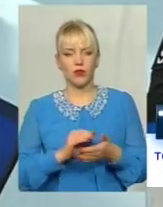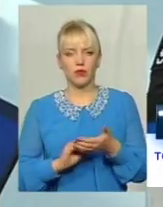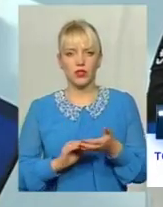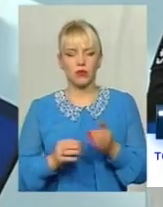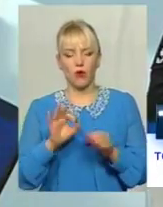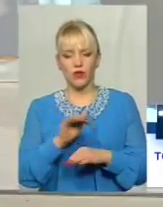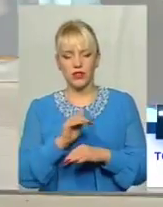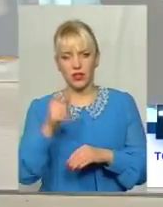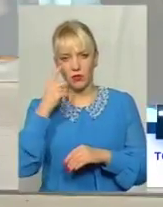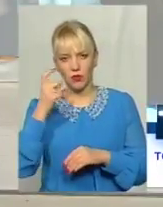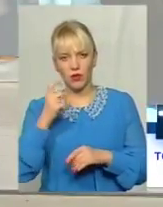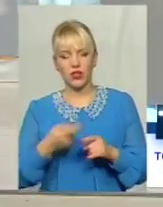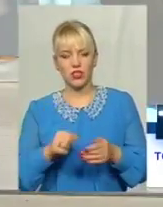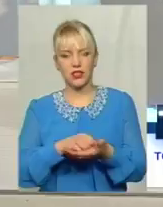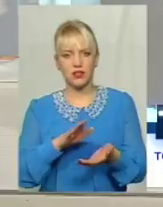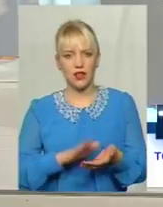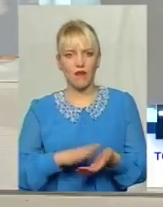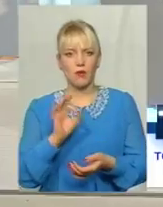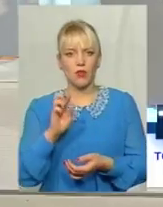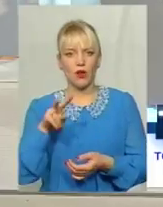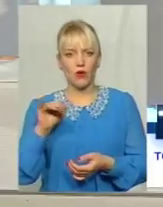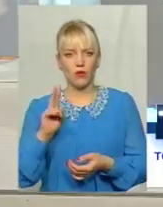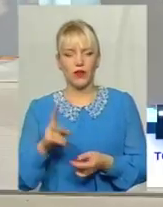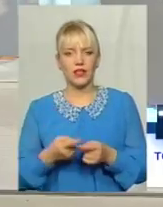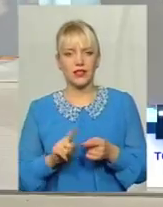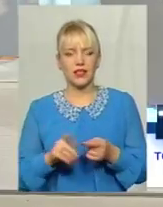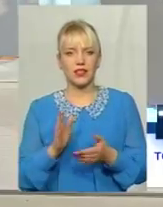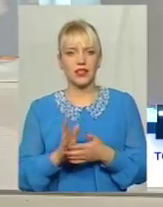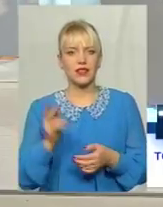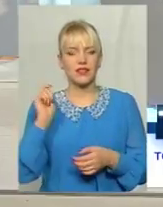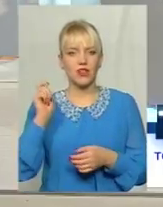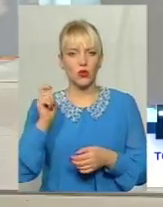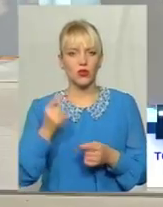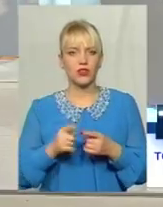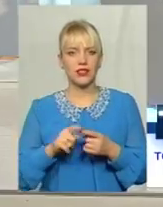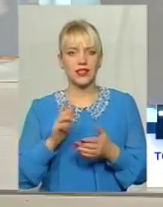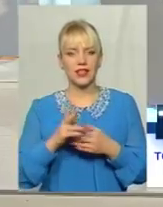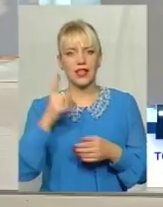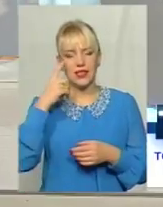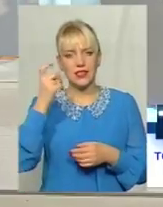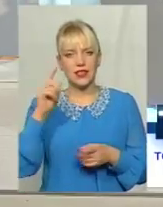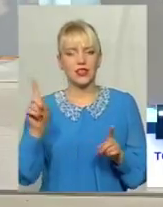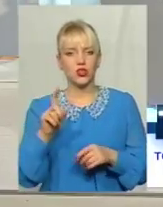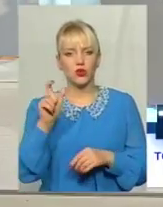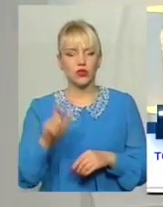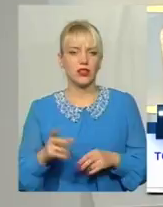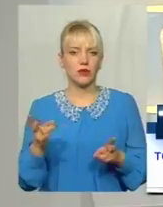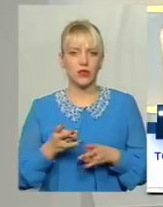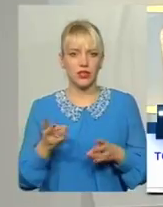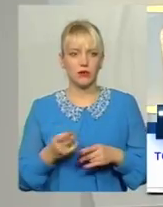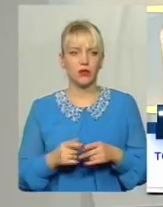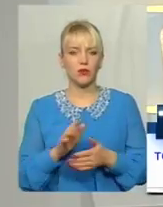попереднення, ставимо його на облік Тобто, бо це вже є дзвіночок, це вже для нас є сигналом, що з людиною потрібно подальше